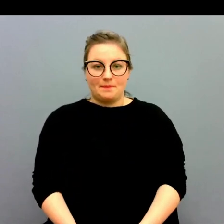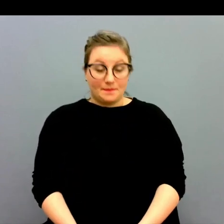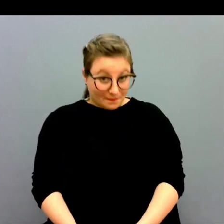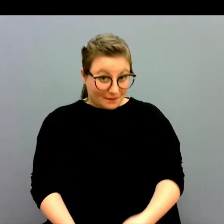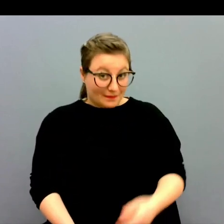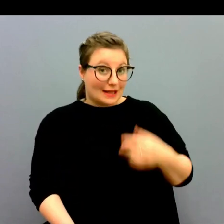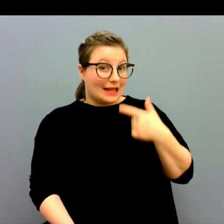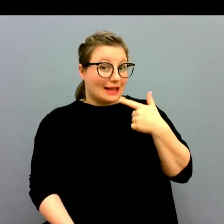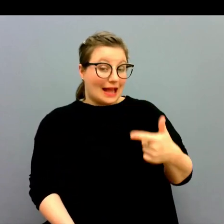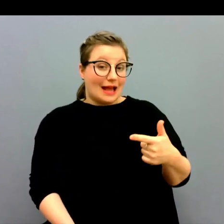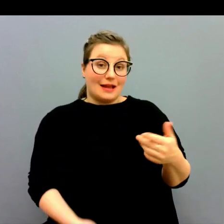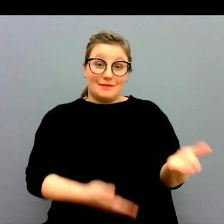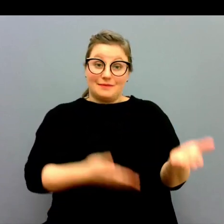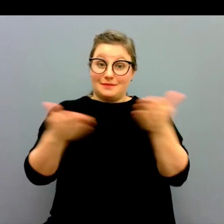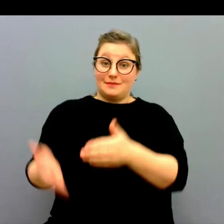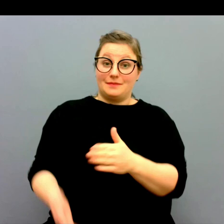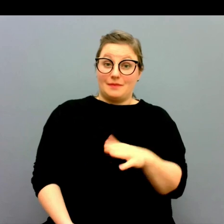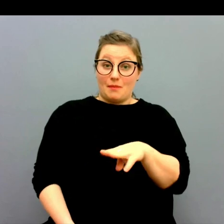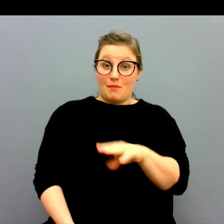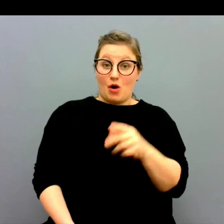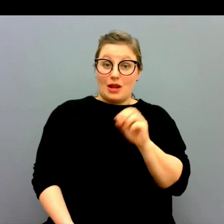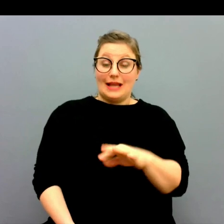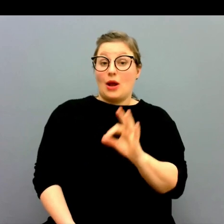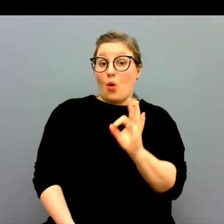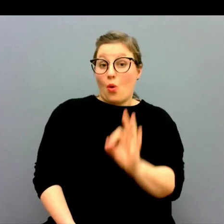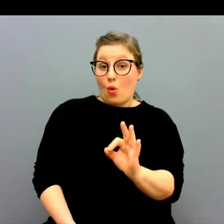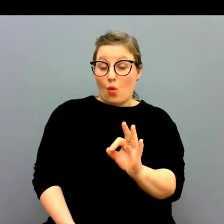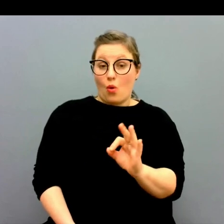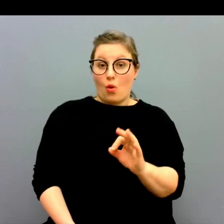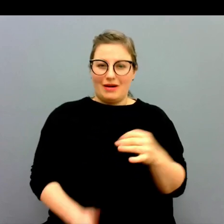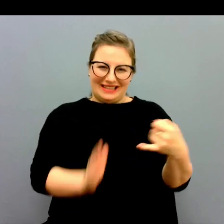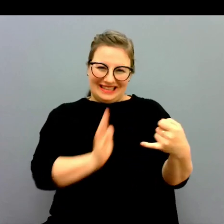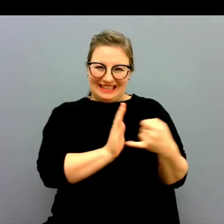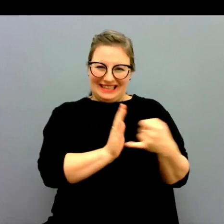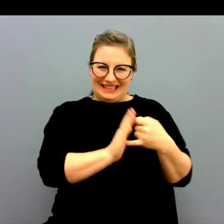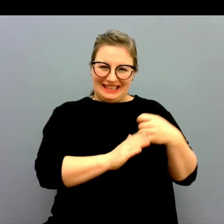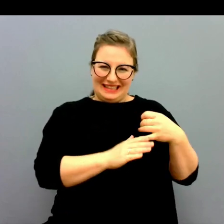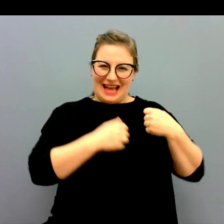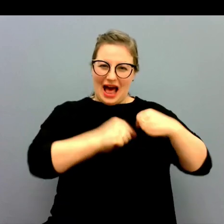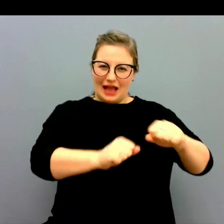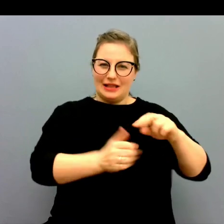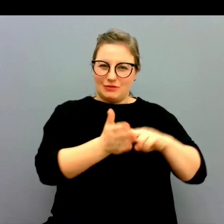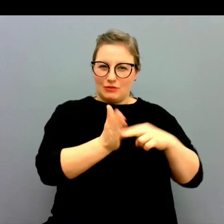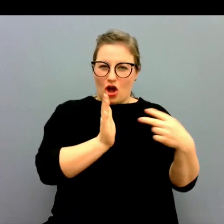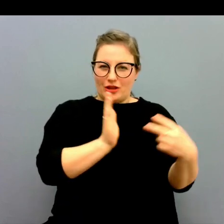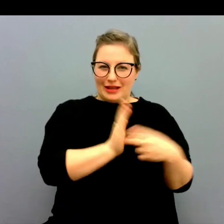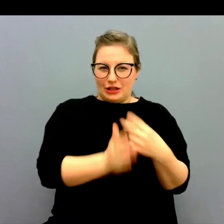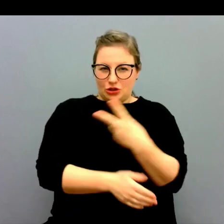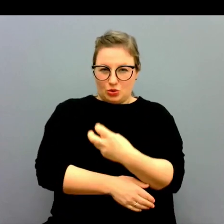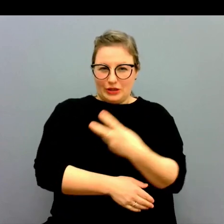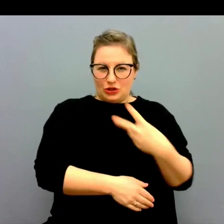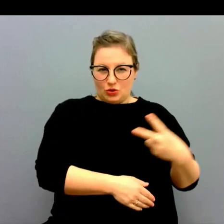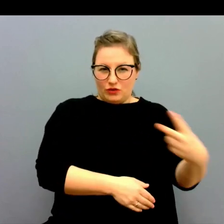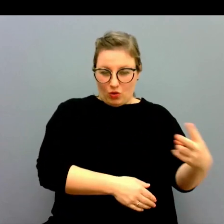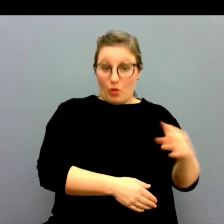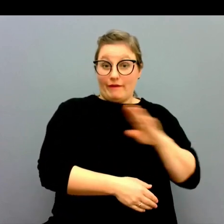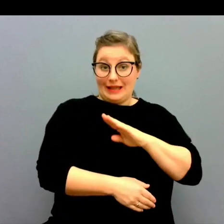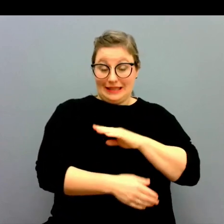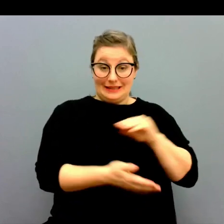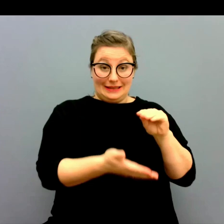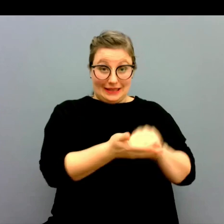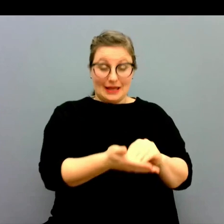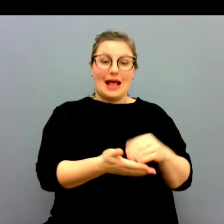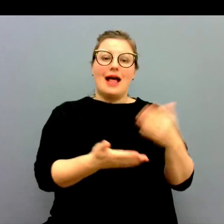Då bollar jag den till Malin H. För det här finns ju med som ett förslag i handlingsplanen från 2022. Och